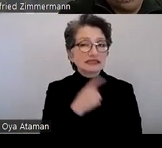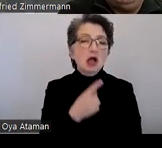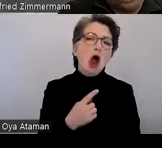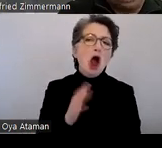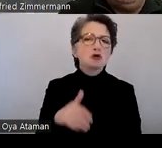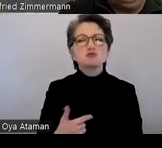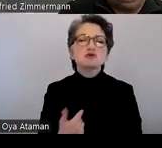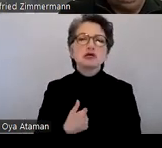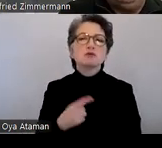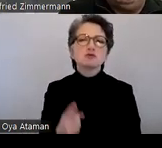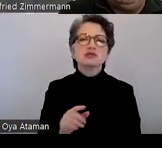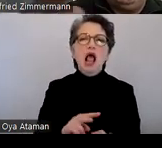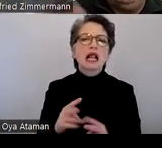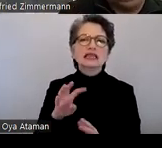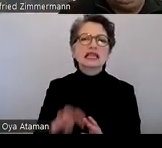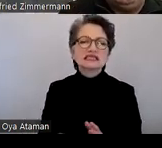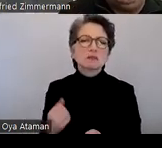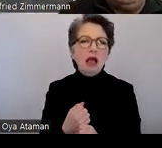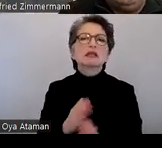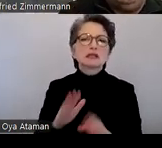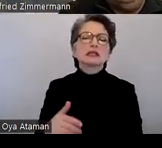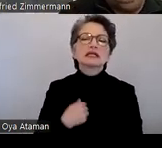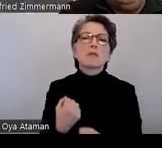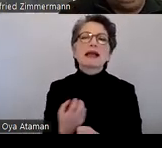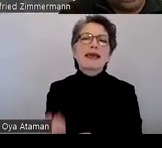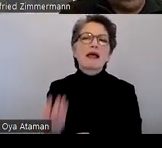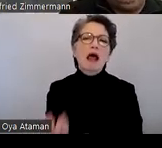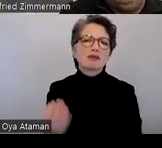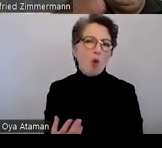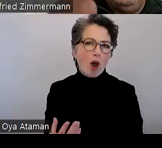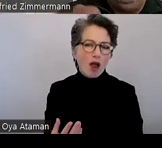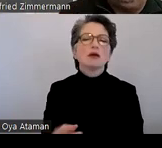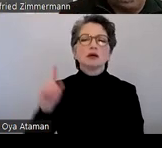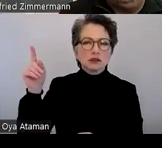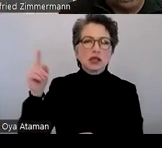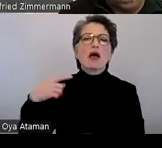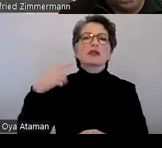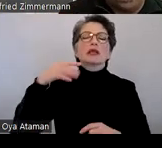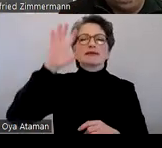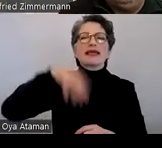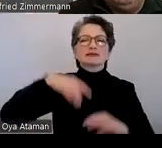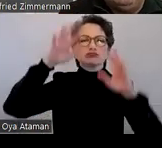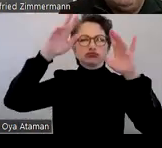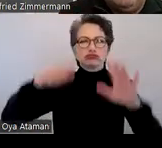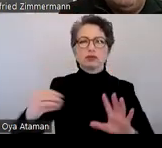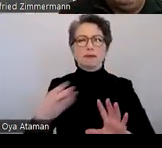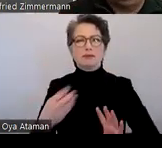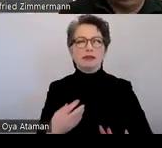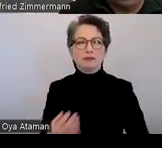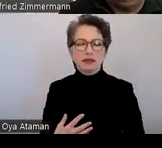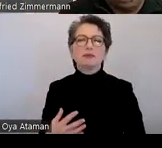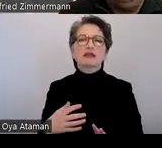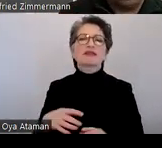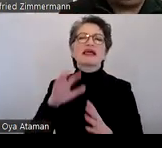okay, ich muss Alternativtexte, dann lasse ich einen Generator drüber laufen und er produziert irgendwelchen Text als